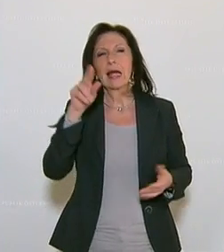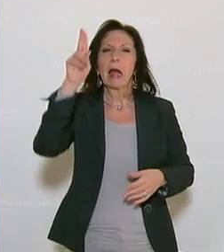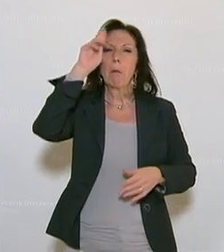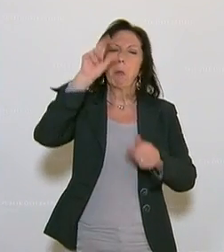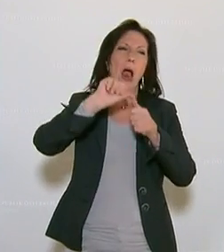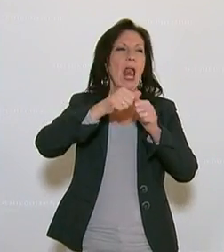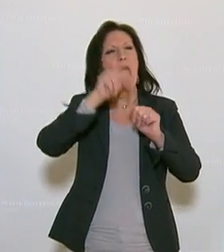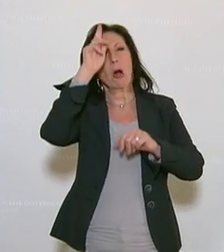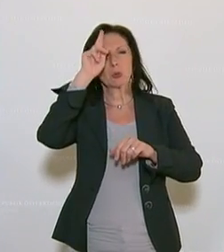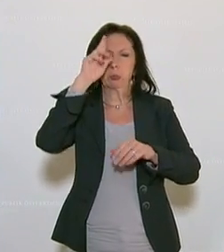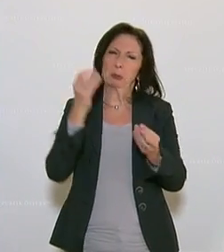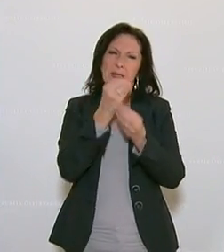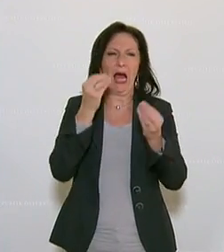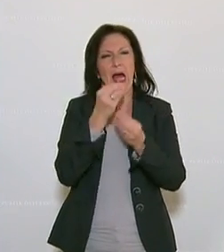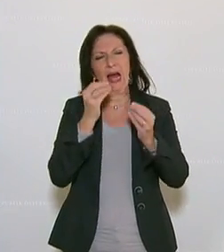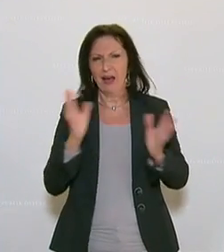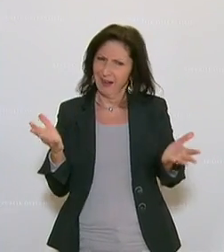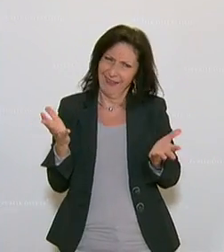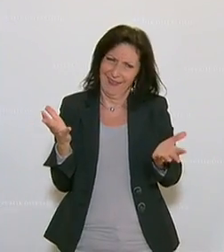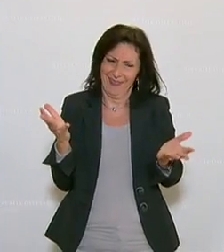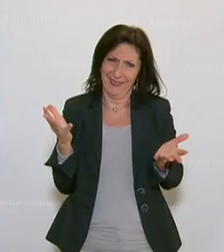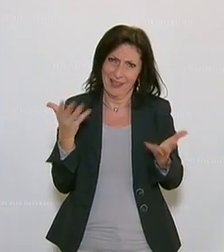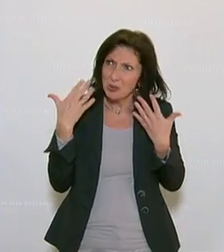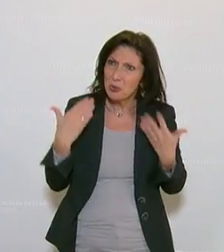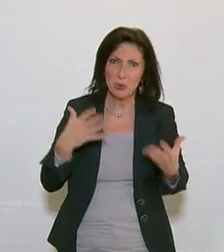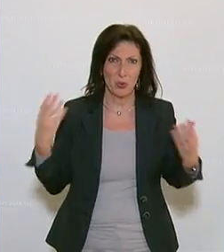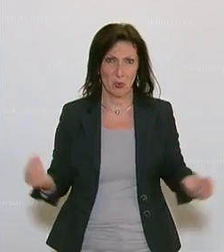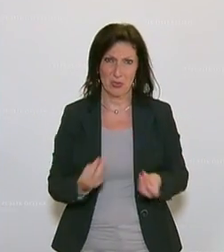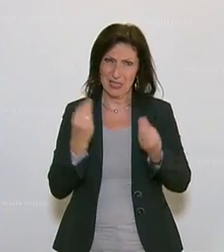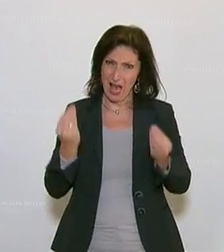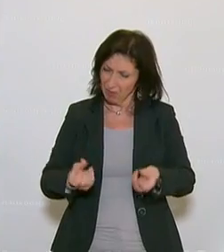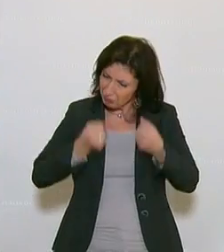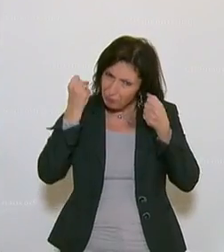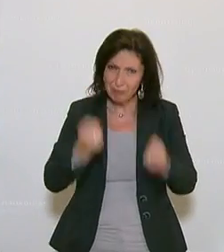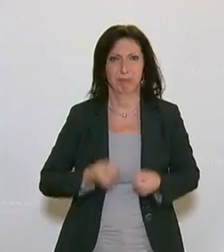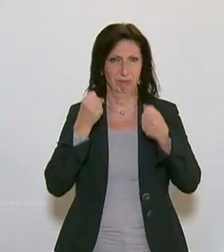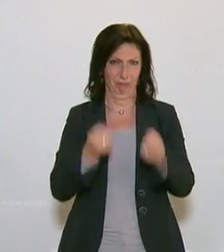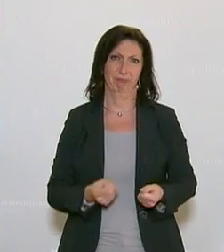Kavaliersdelikt, wenn man diese Entwürdigungen vorantreibt.